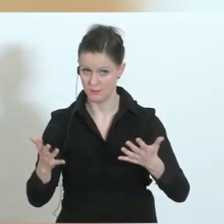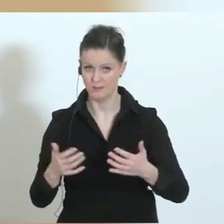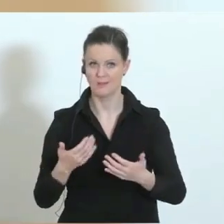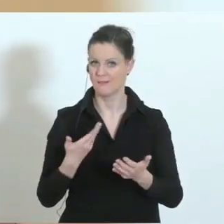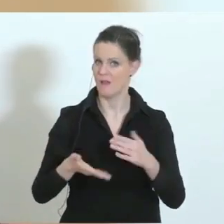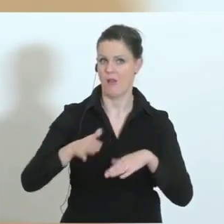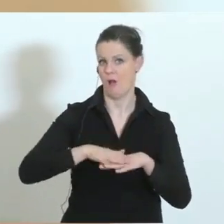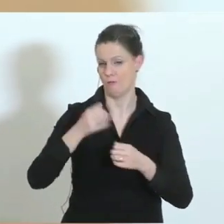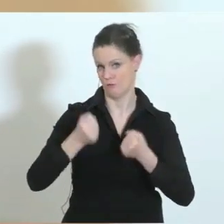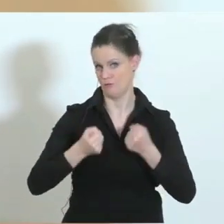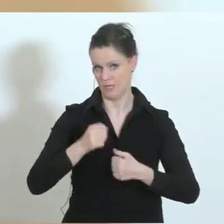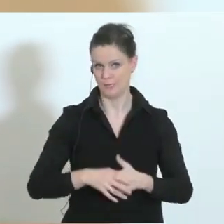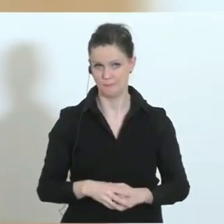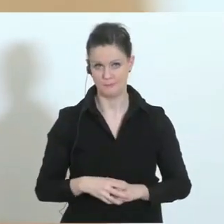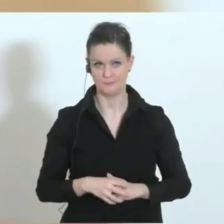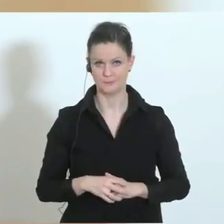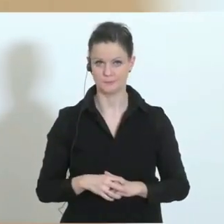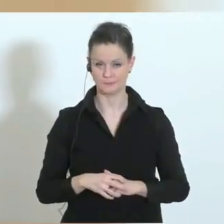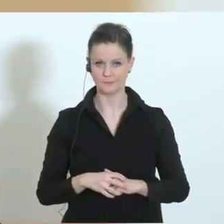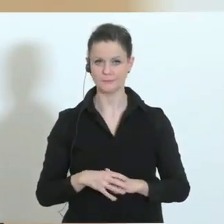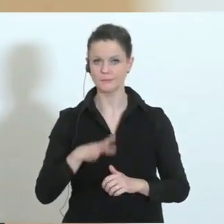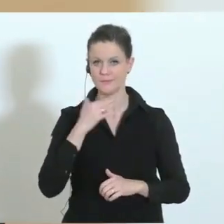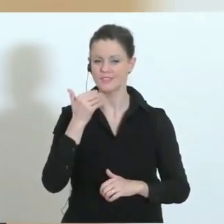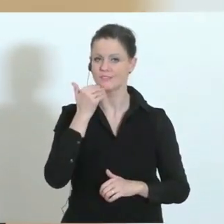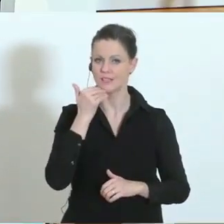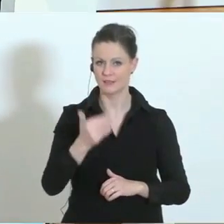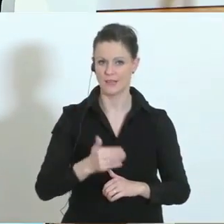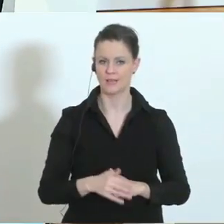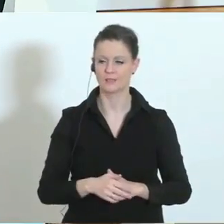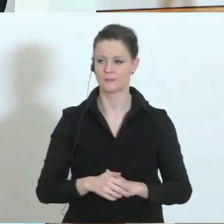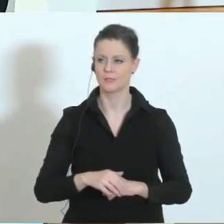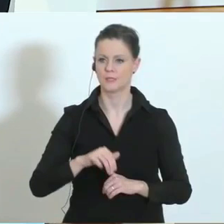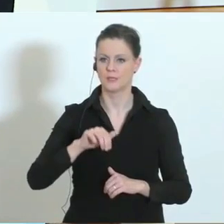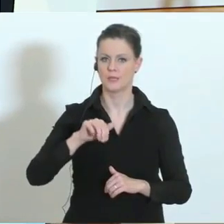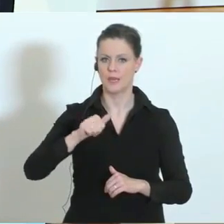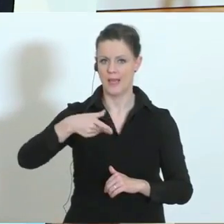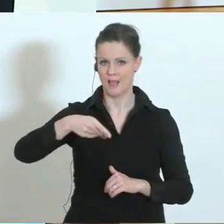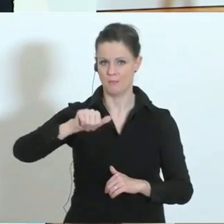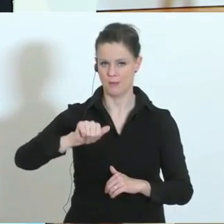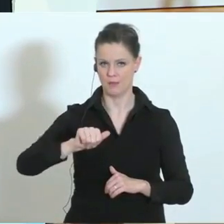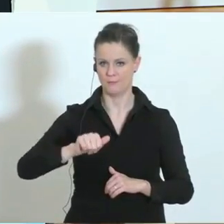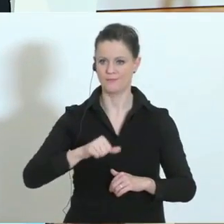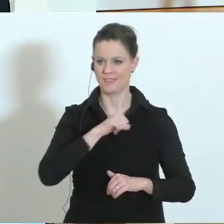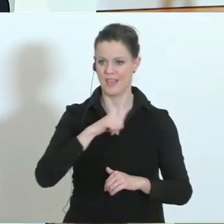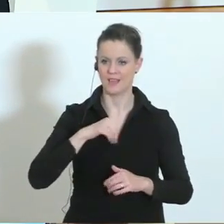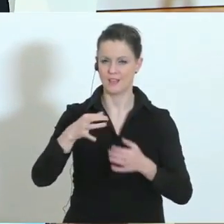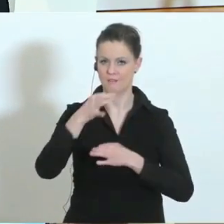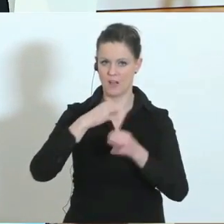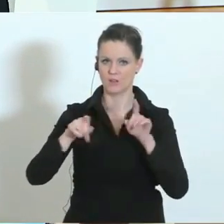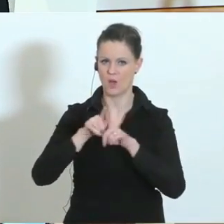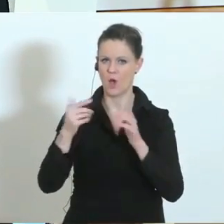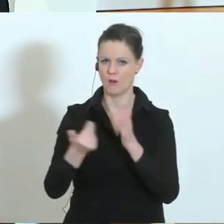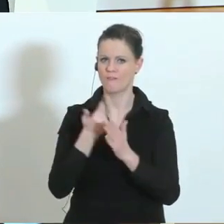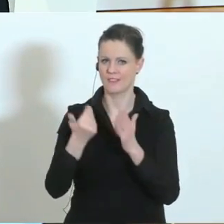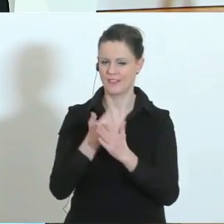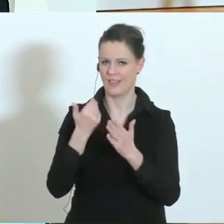schwieriger wird die Herausforderung. Vielen Dank. Jetzt Austria Presse Agentur, eigene Frage und vielleicht auch stellvertretend für die Medien,